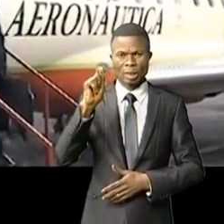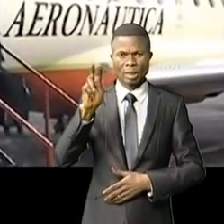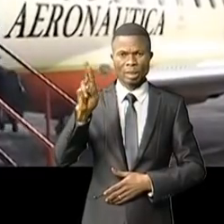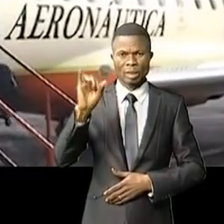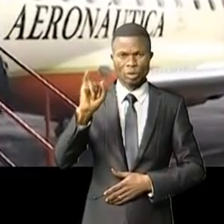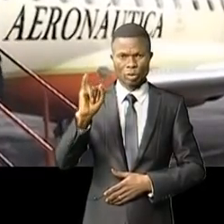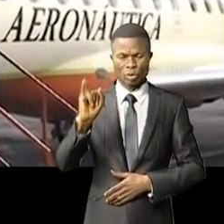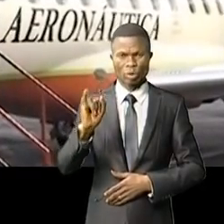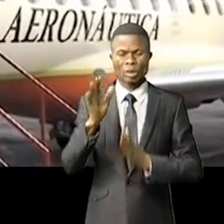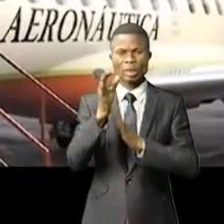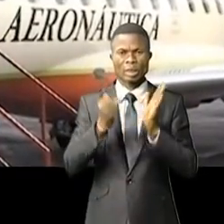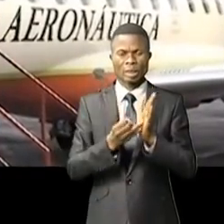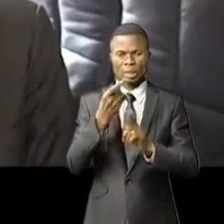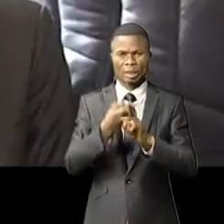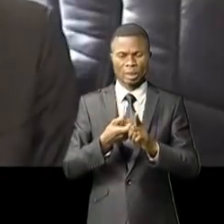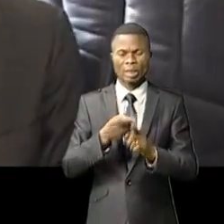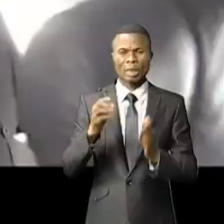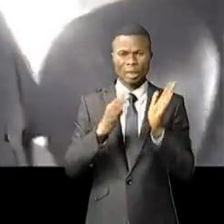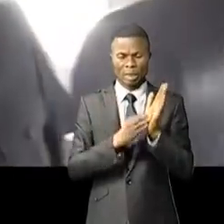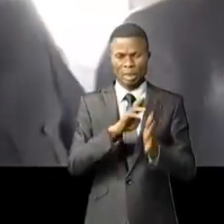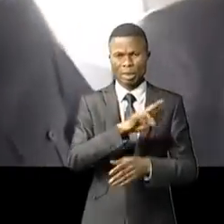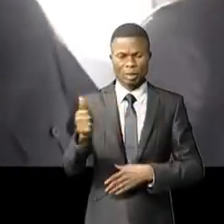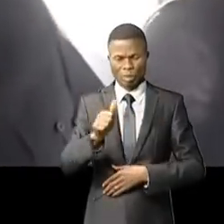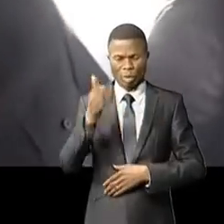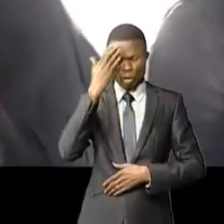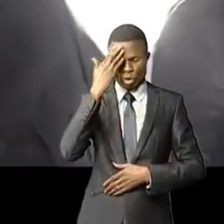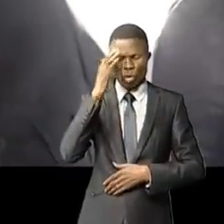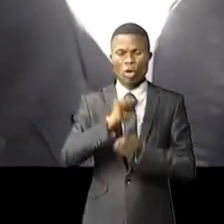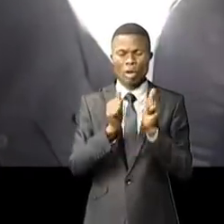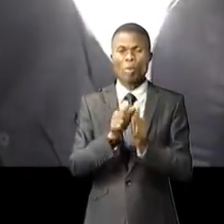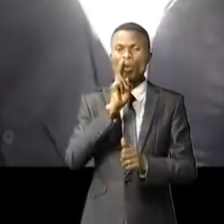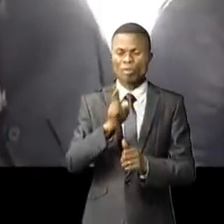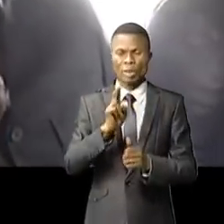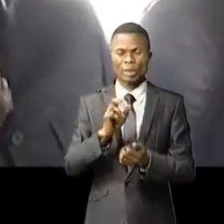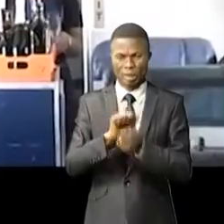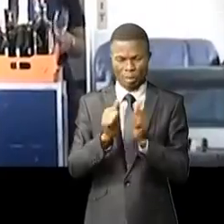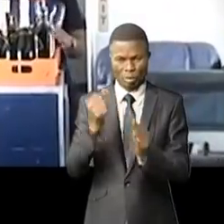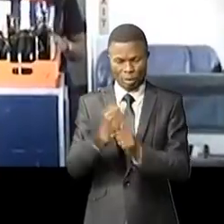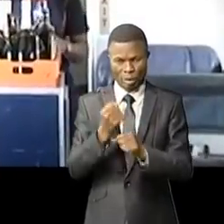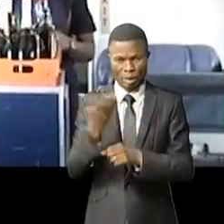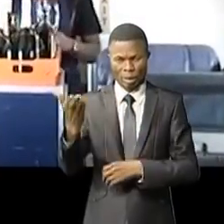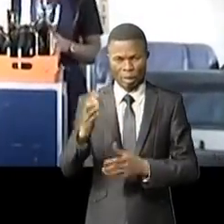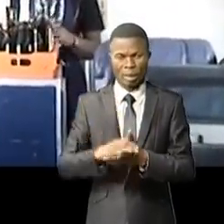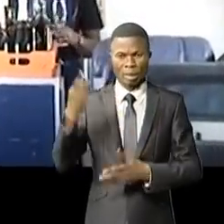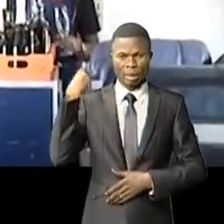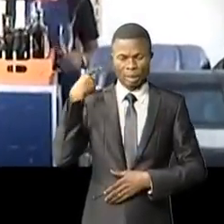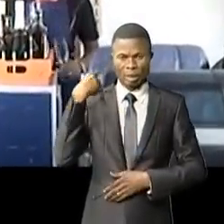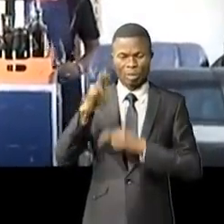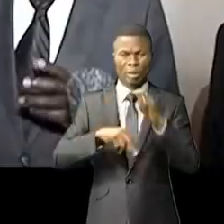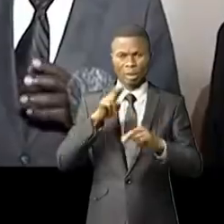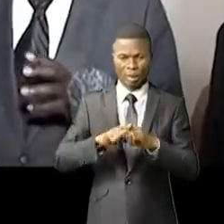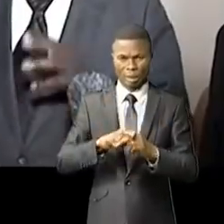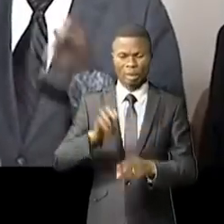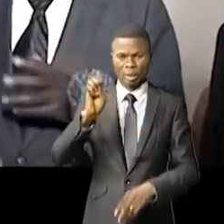septembre 2021 pour palper la réalité de cet état de siège. Eliezer Tamboué, député national,